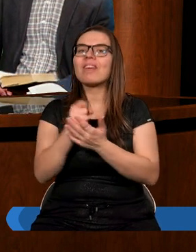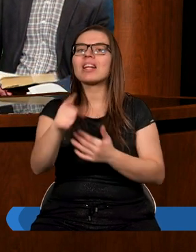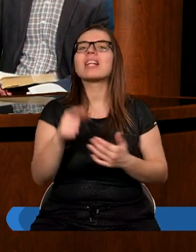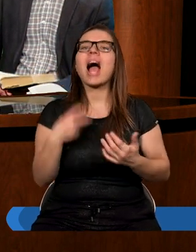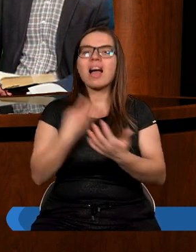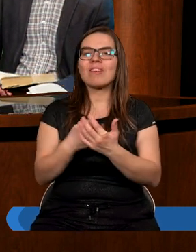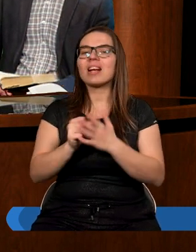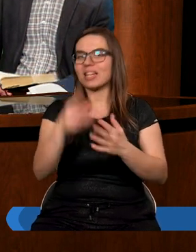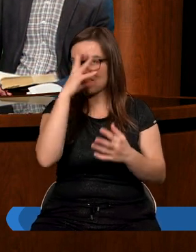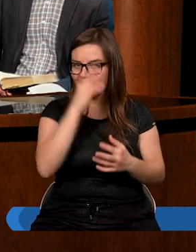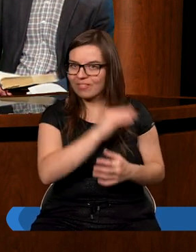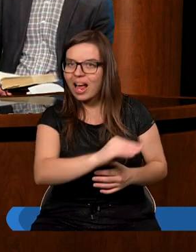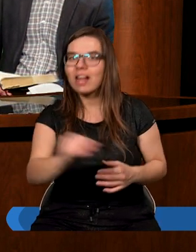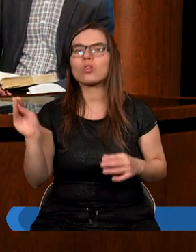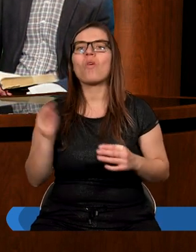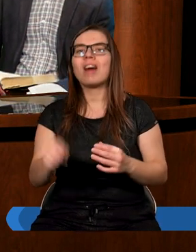zwiastowana?